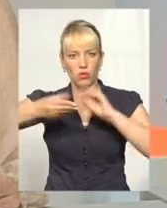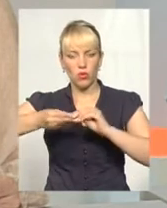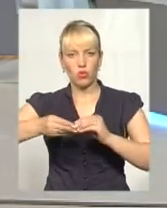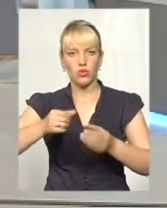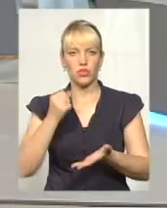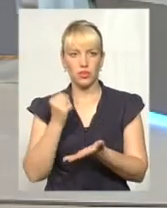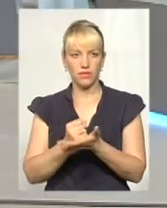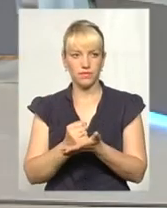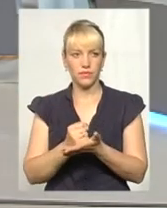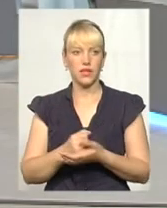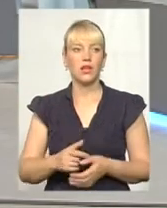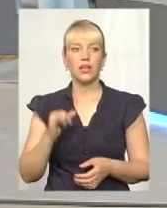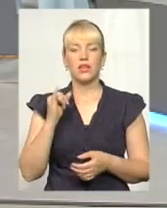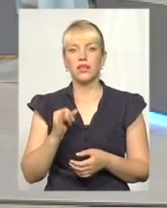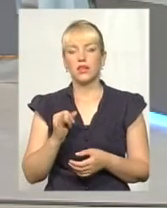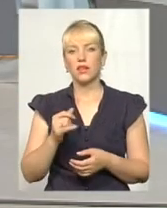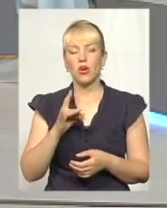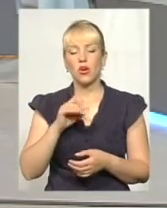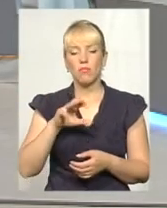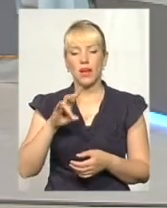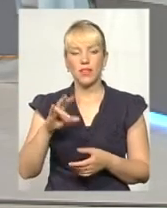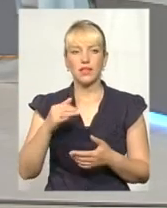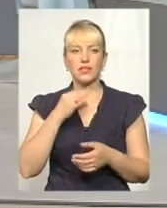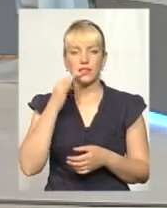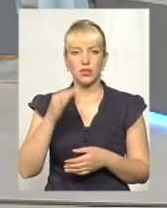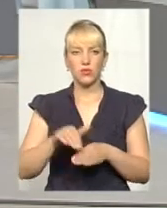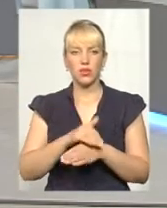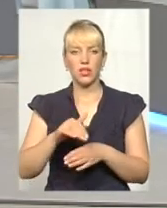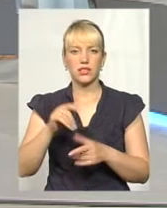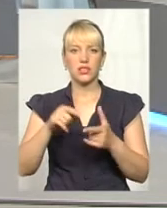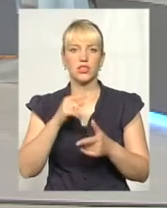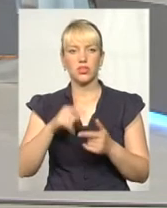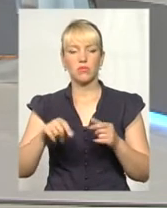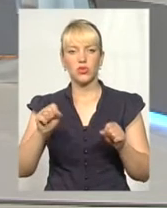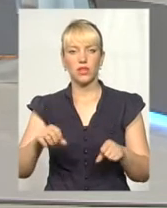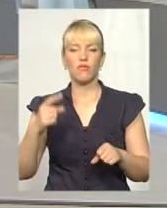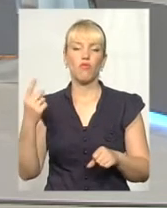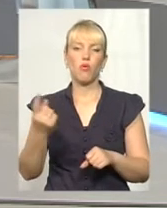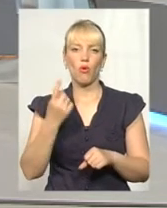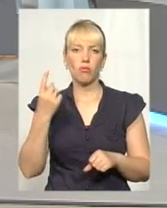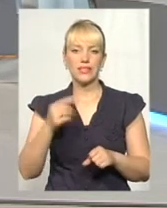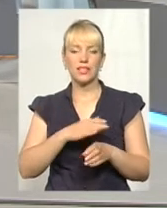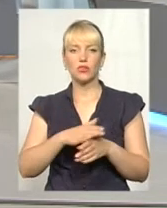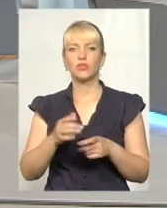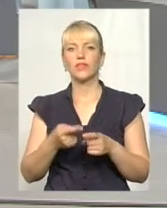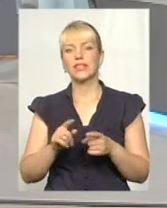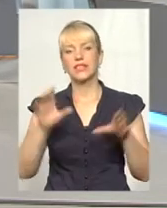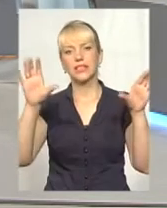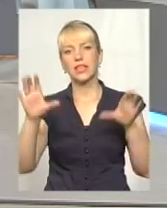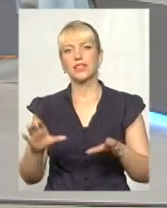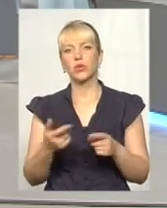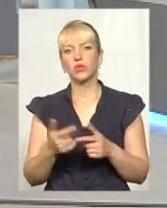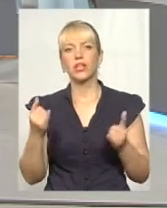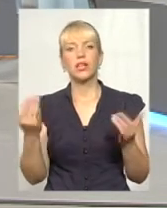Дякую, пан Роман. Хотіла б, пані Лілія, скажіть в області, чи можливо реалізувати цей закон і якими цифрами ми зараз